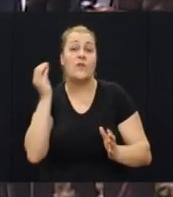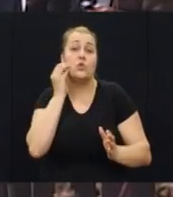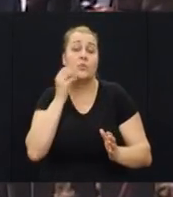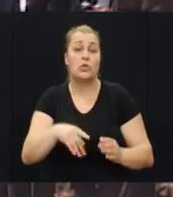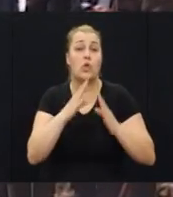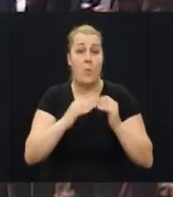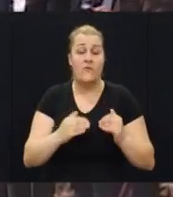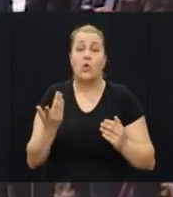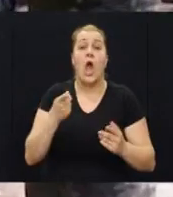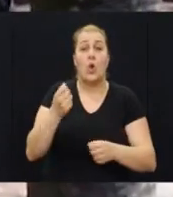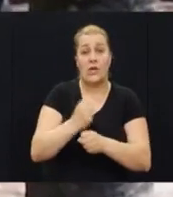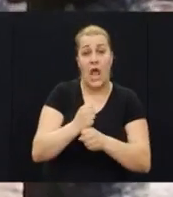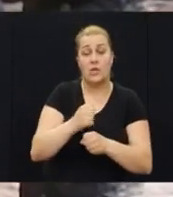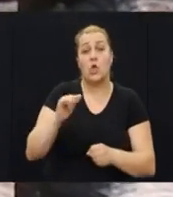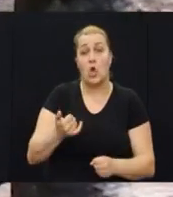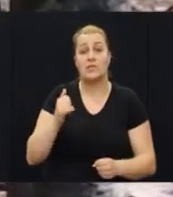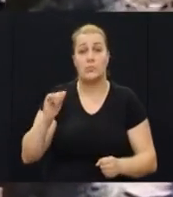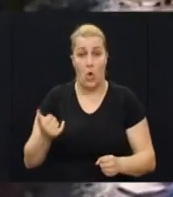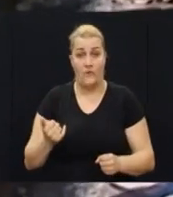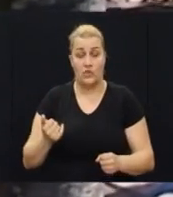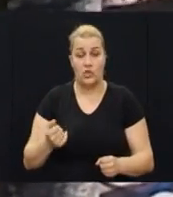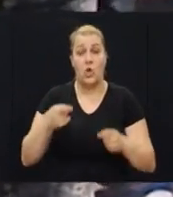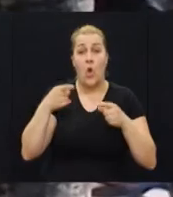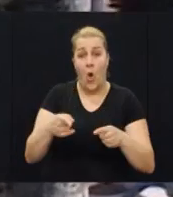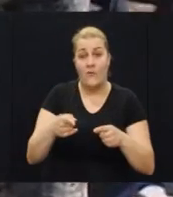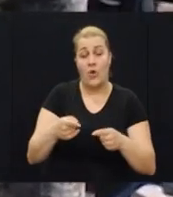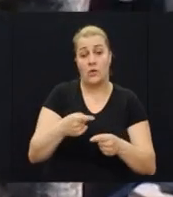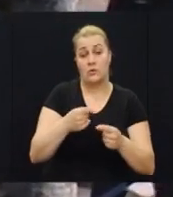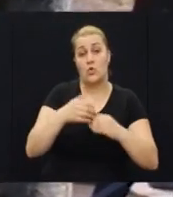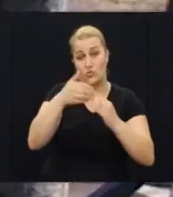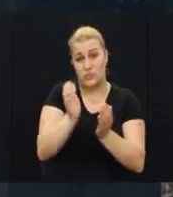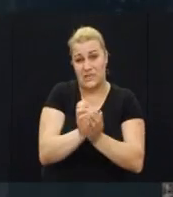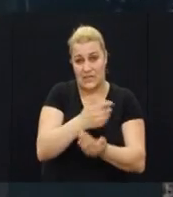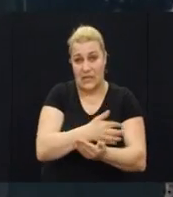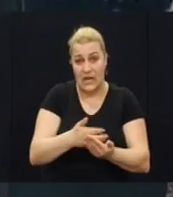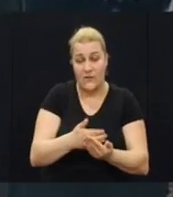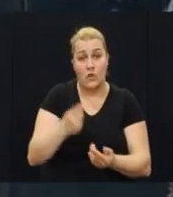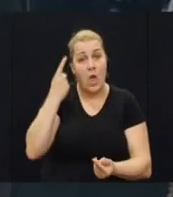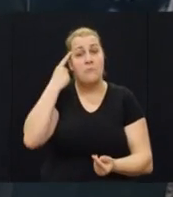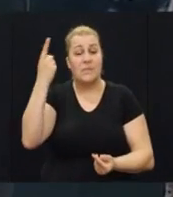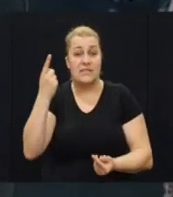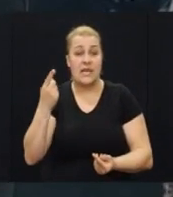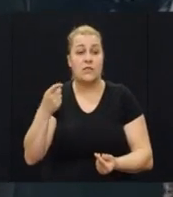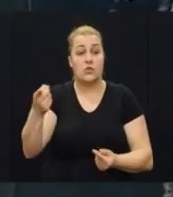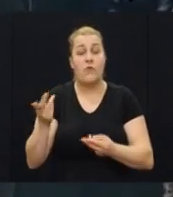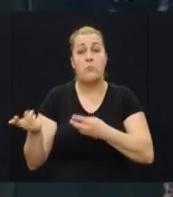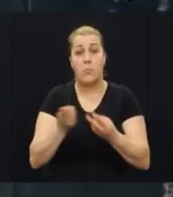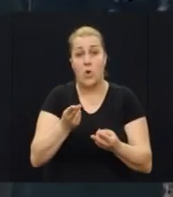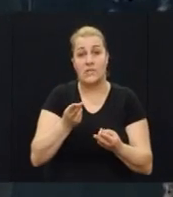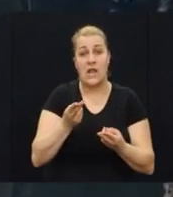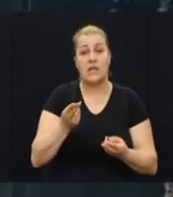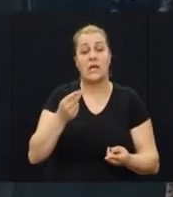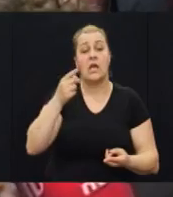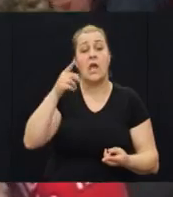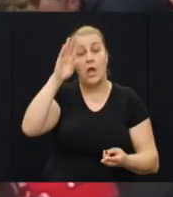sam Josip Jović. Tok kopnog uskrsa te samog tijeka redastvene akcije se prisjetio savjetnik hrvatske predsjednice sam ratnik